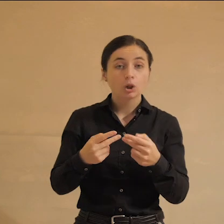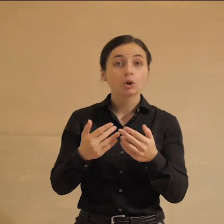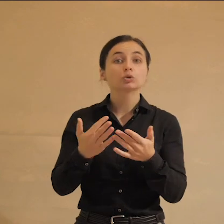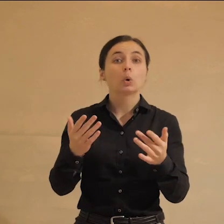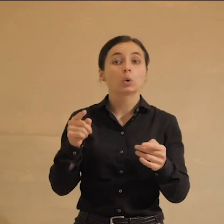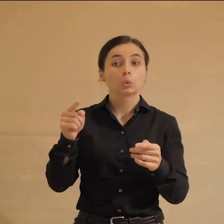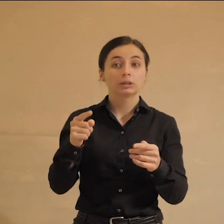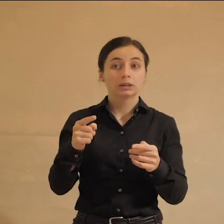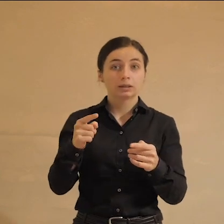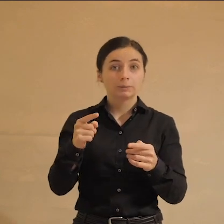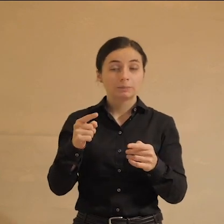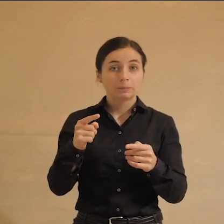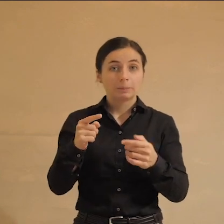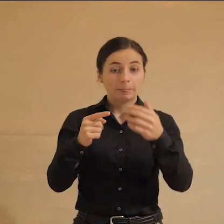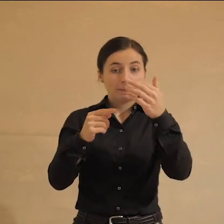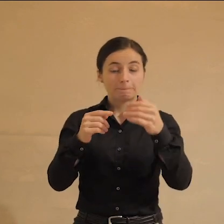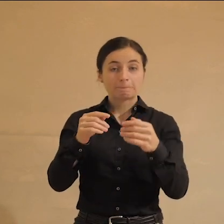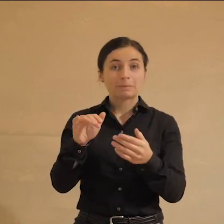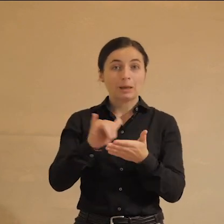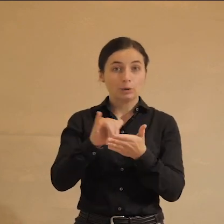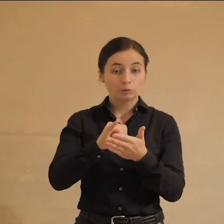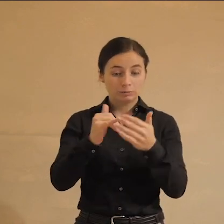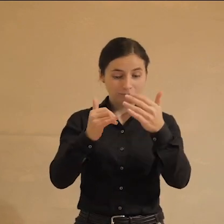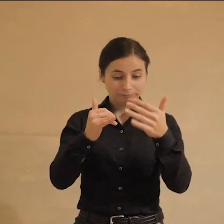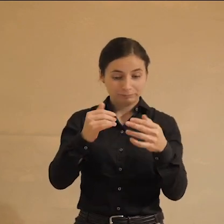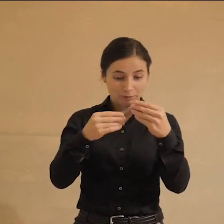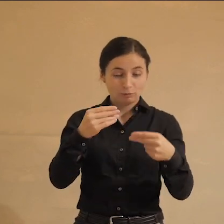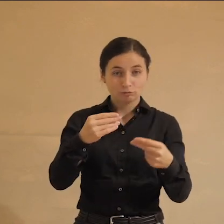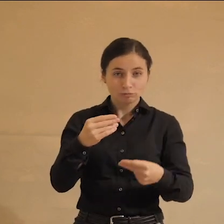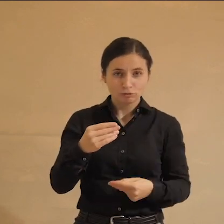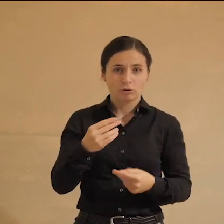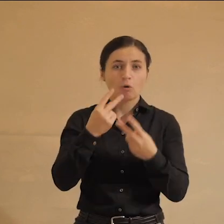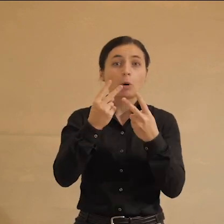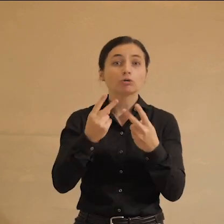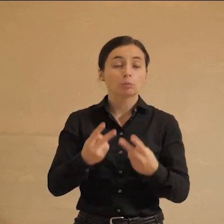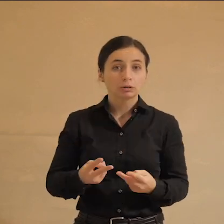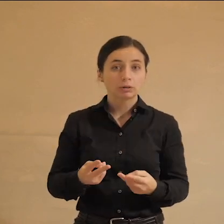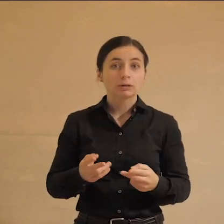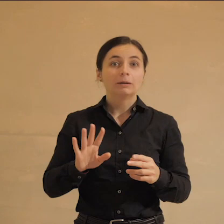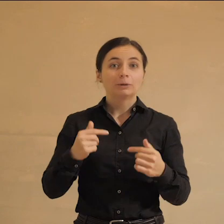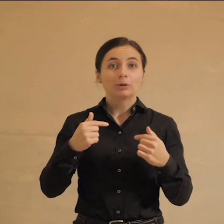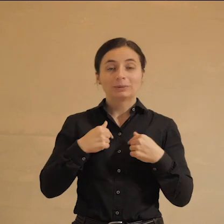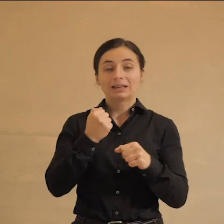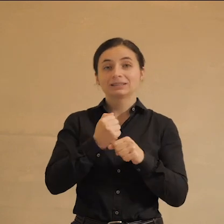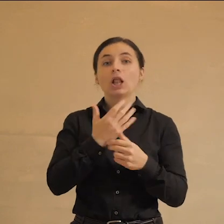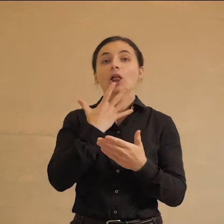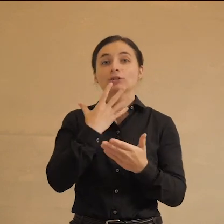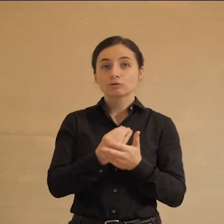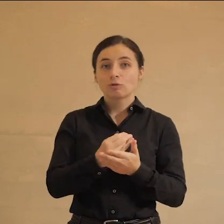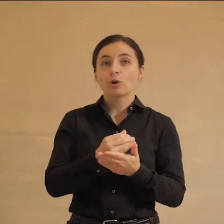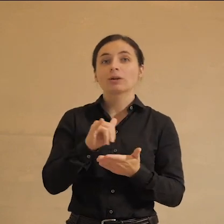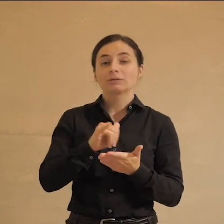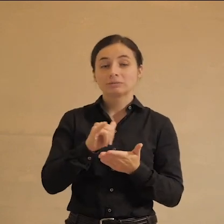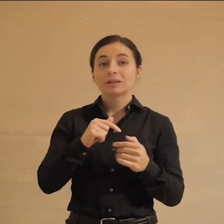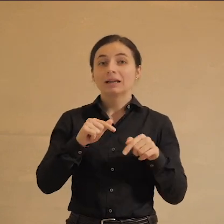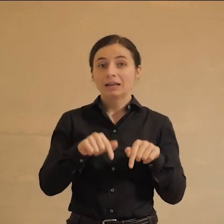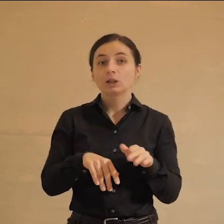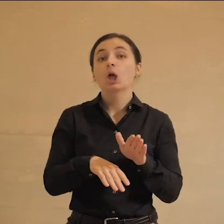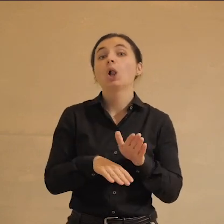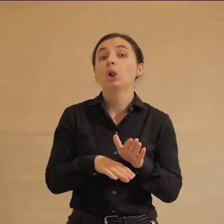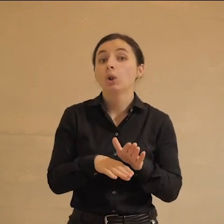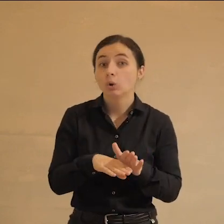у них, сколько их материала в YouTube набирают просмотров. Ну и дальше я завела свой канал. Это оказалось гораздо